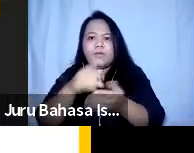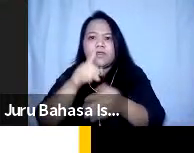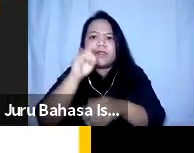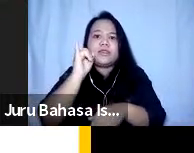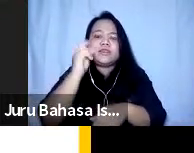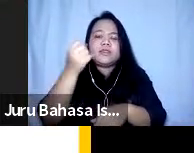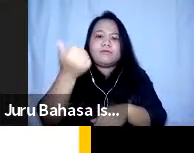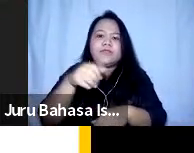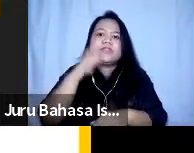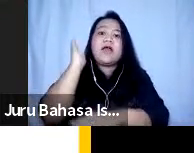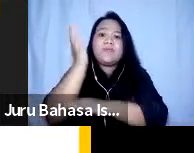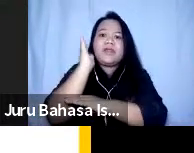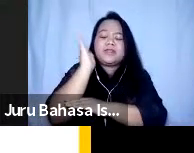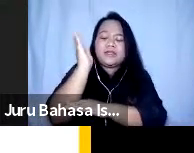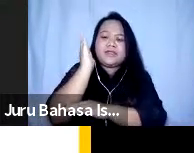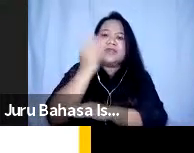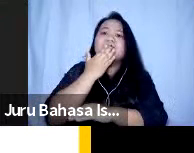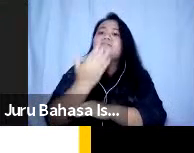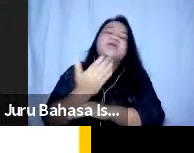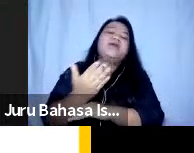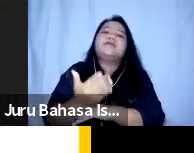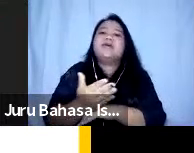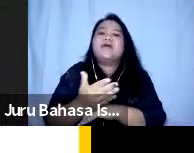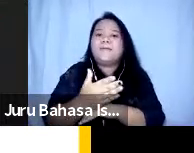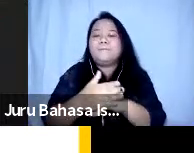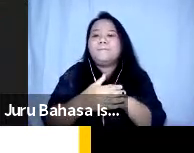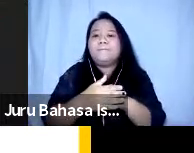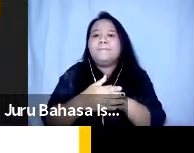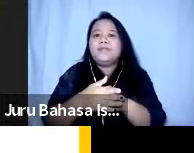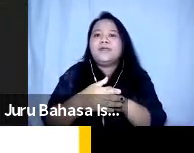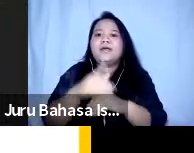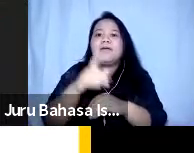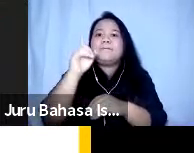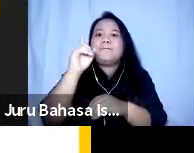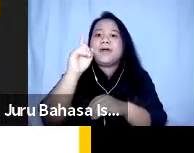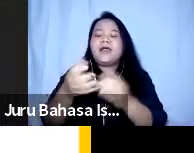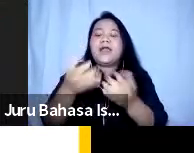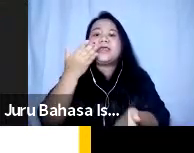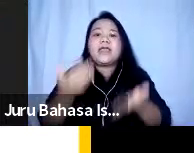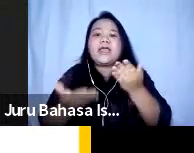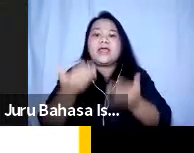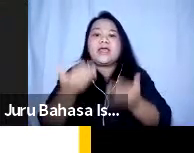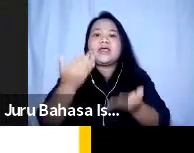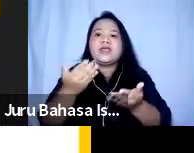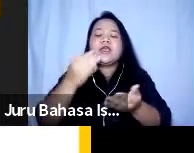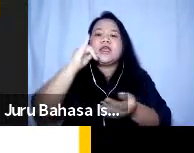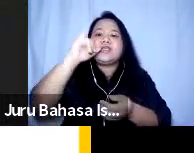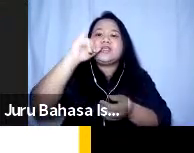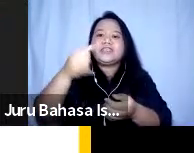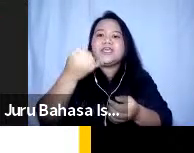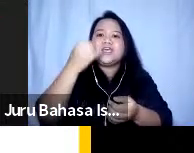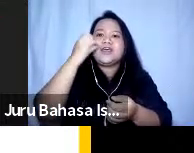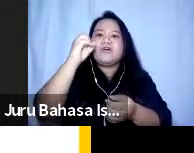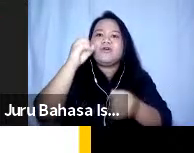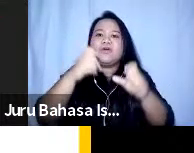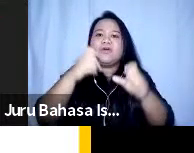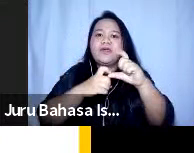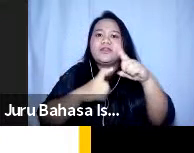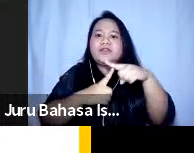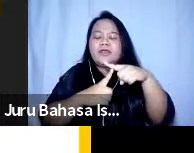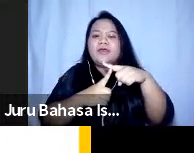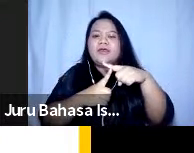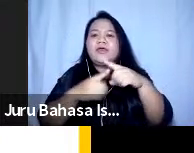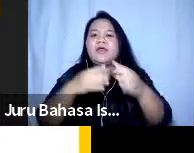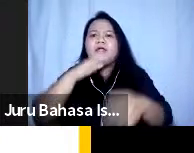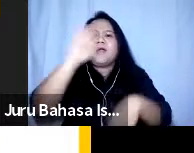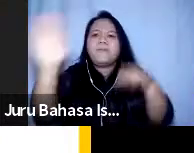berpresentasi sebagaimana teman-teman lainnya mereka menggunakan aplikasi joss gitu ya jadi memaksimalkan